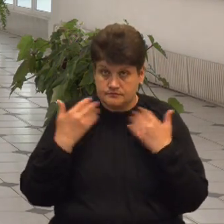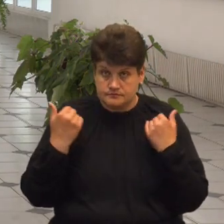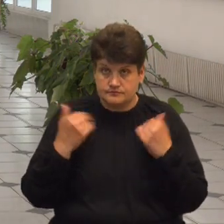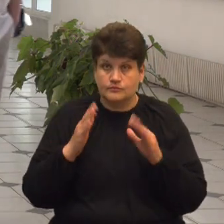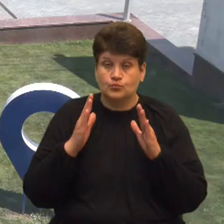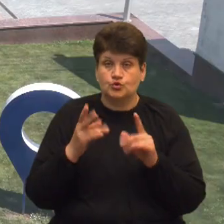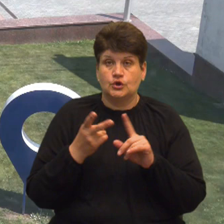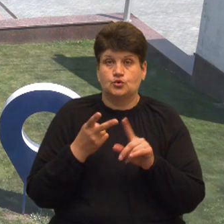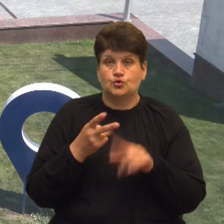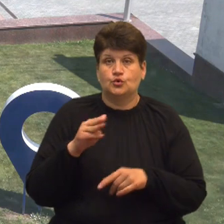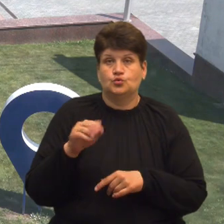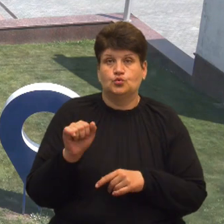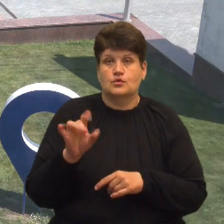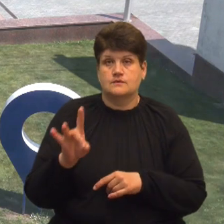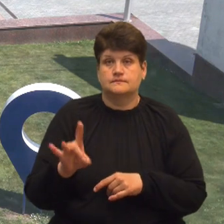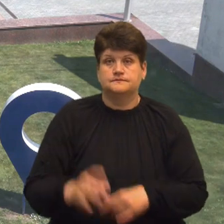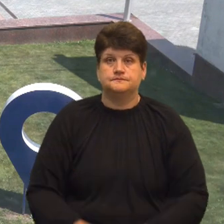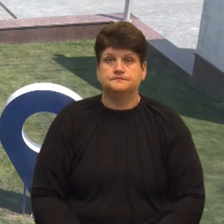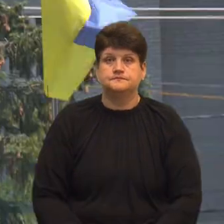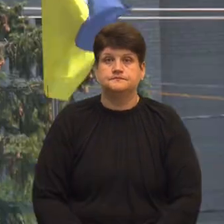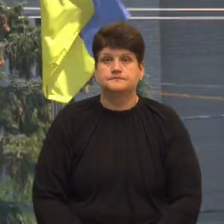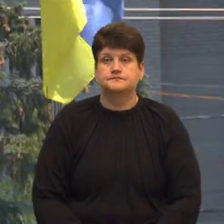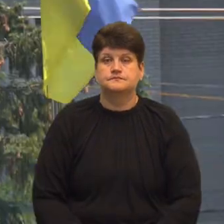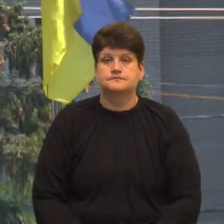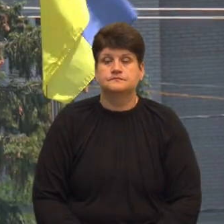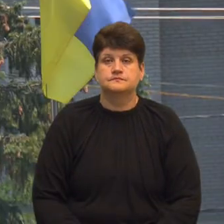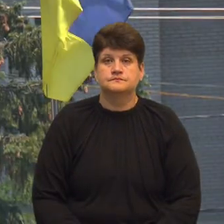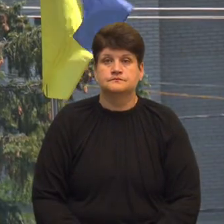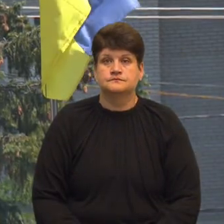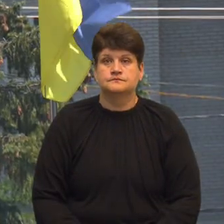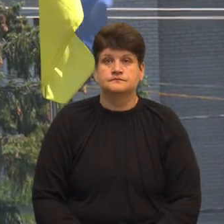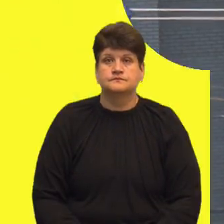відбудеться другий тур. Ганна Кісіль, Оксана Галіяш, Суспільне новини, Тернопіль.